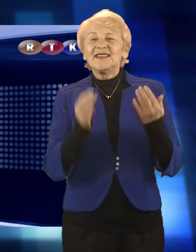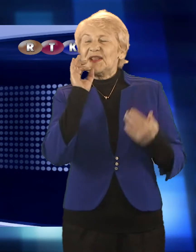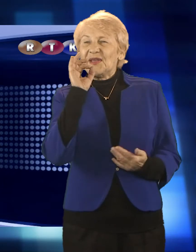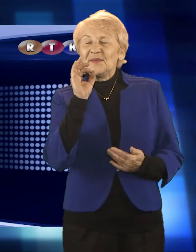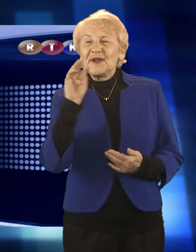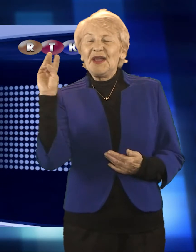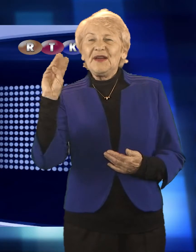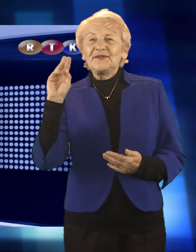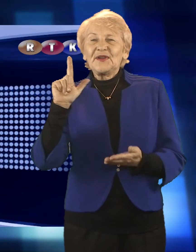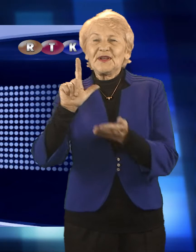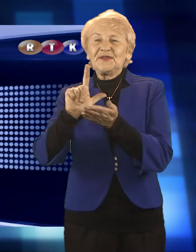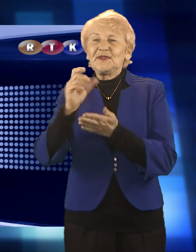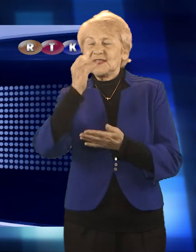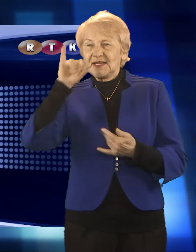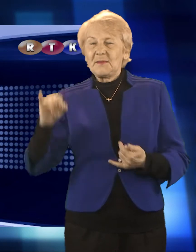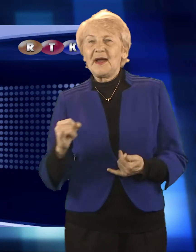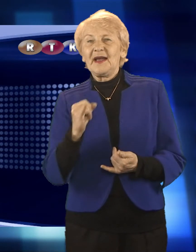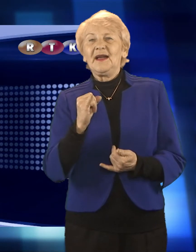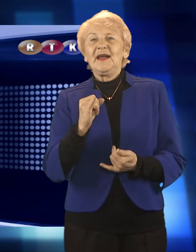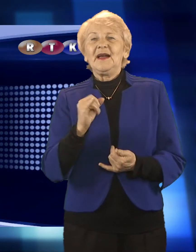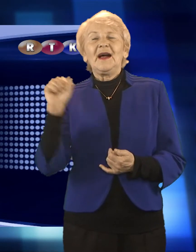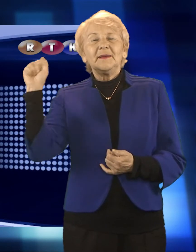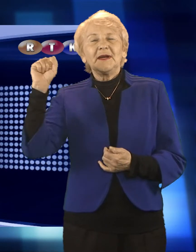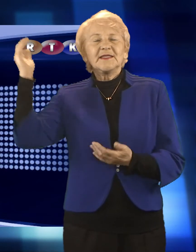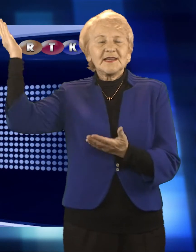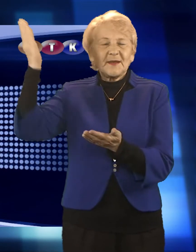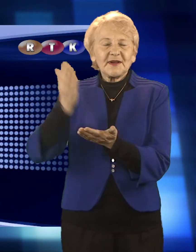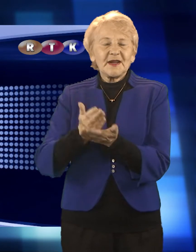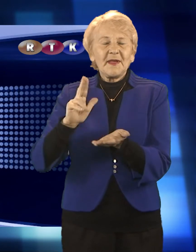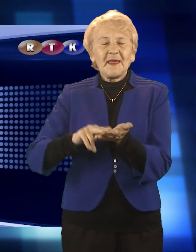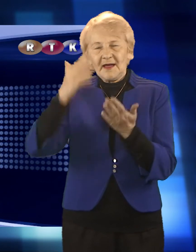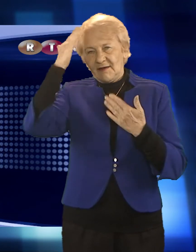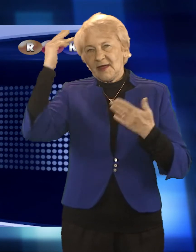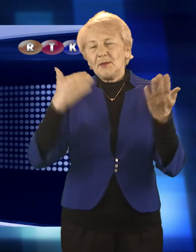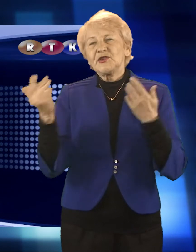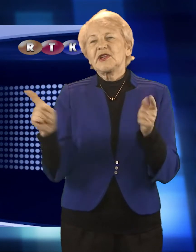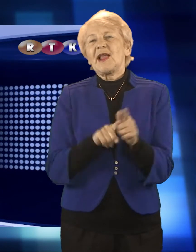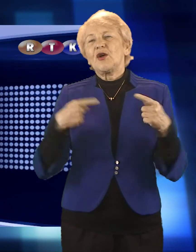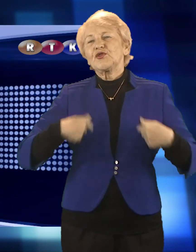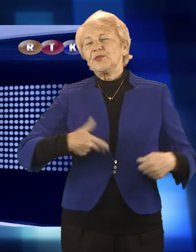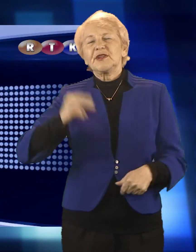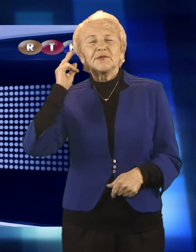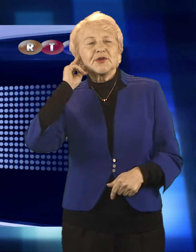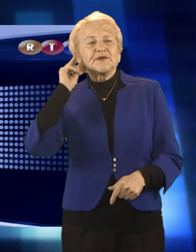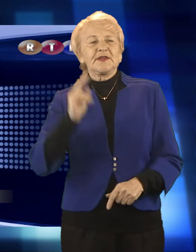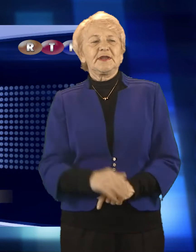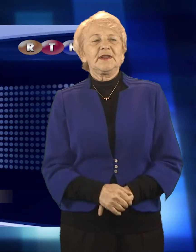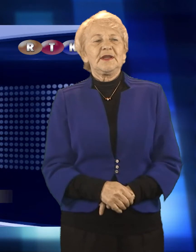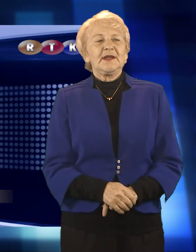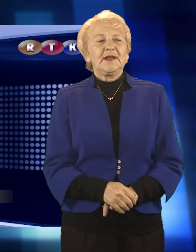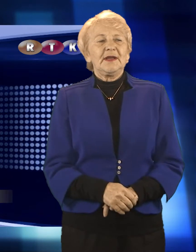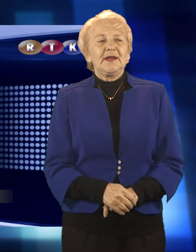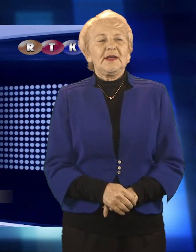Dzień dobry, dziś wtorek, 12 dzień maja. Joanna Jędraszczyk-Kałowak. Zapraszam na wiadomości dla osób niesłyszących.